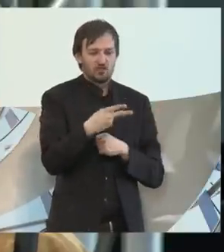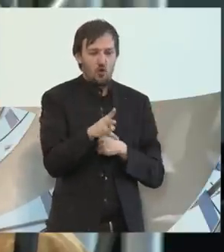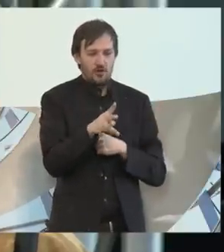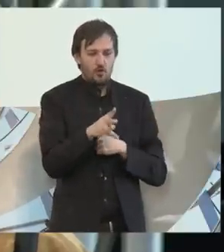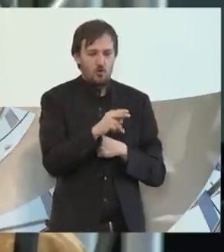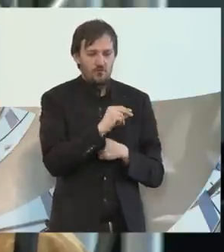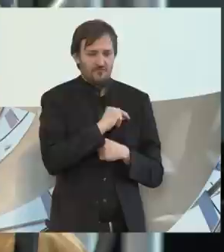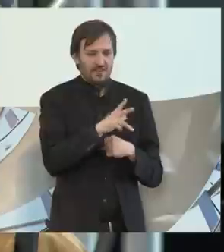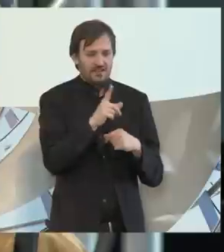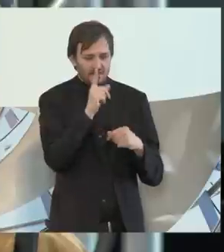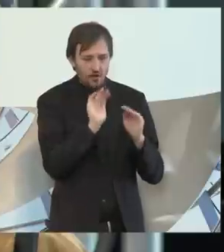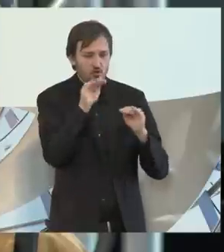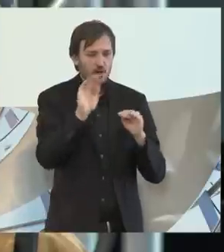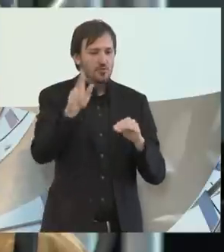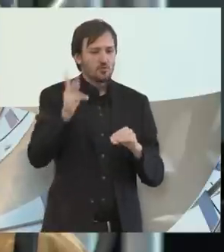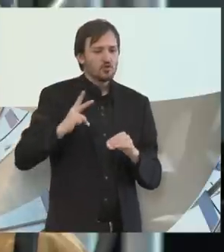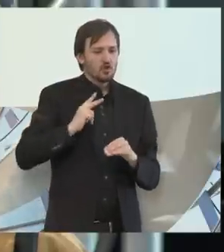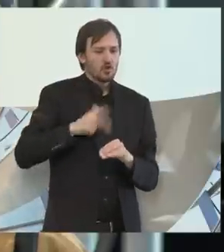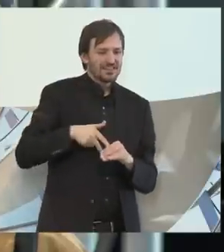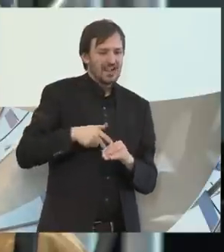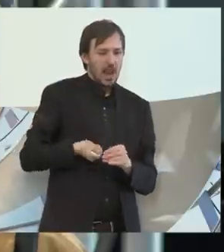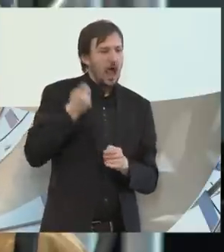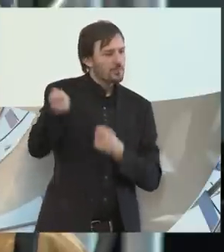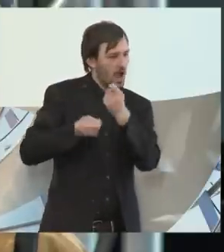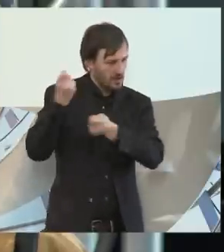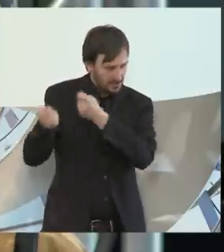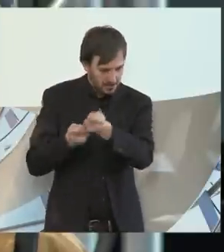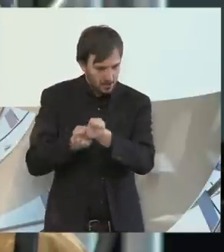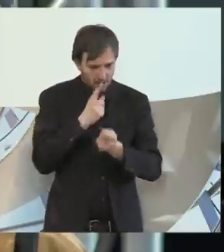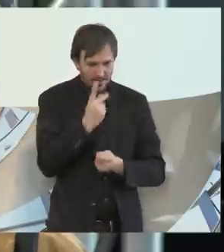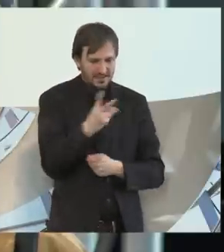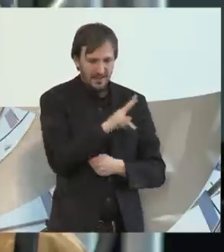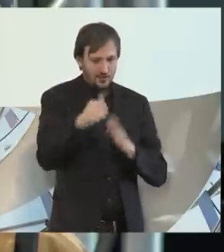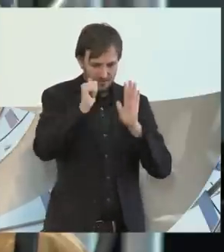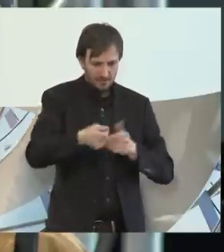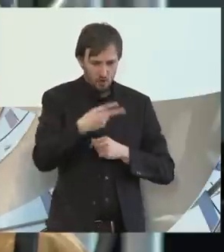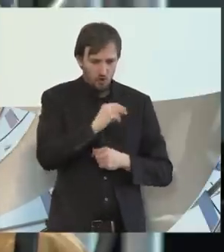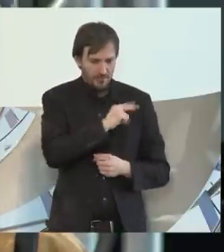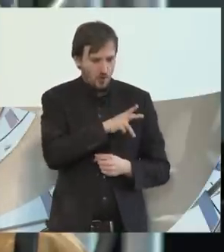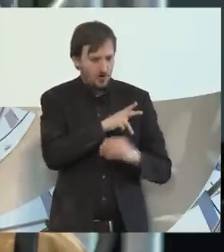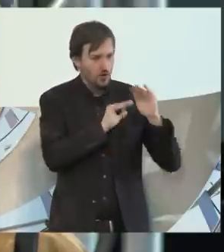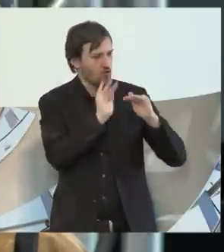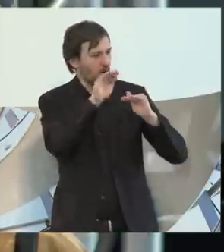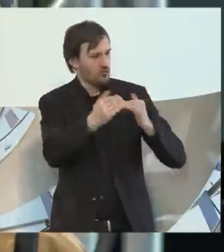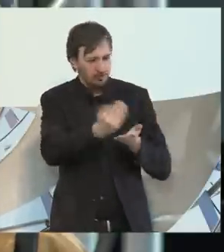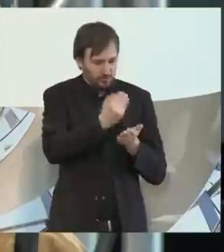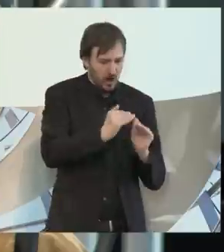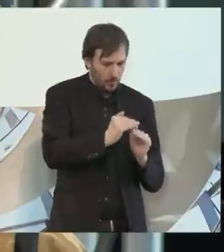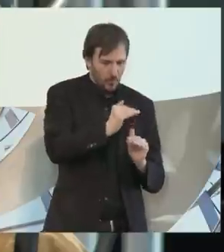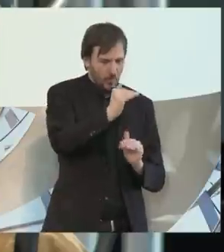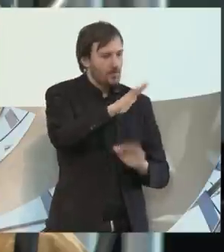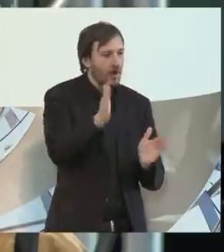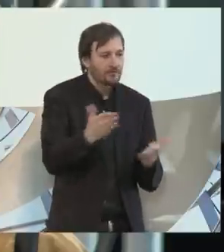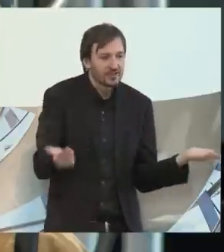Sozialstaat zahlen und nicht mehr als 2.600 Euro an Vermögen anhäufen darf. Dadurch ist es mir nicht möglich,